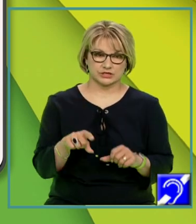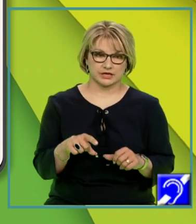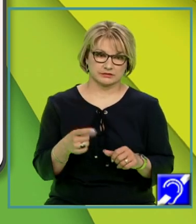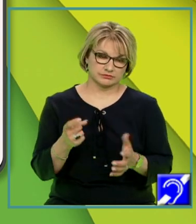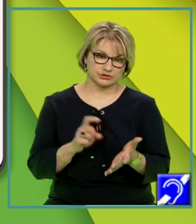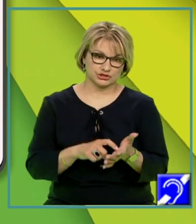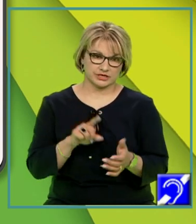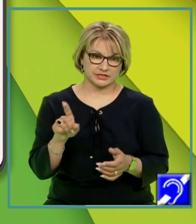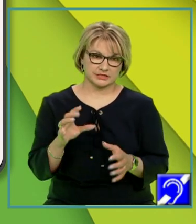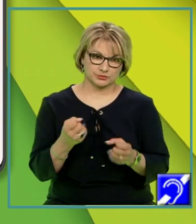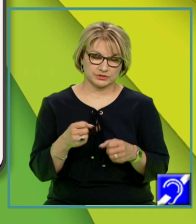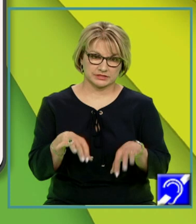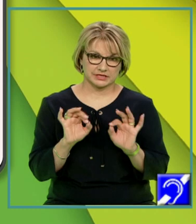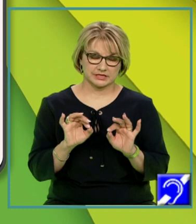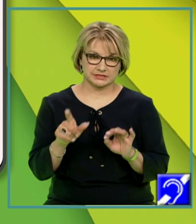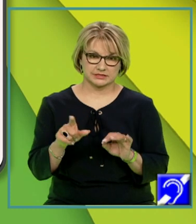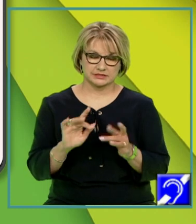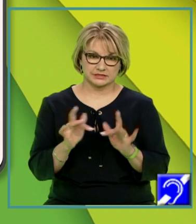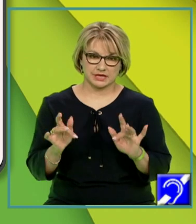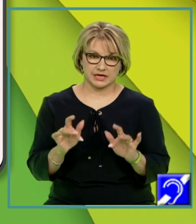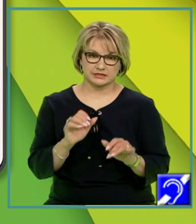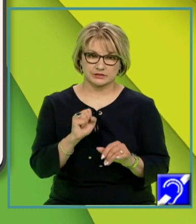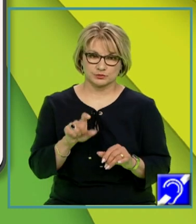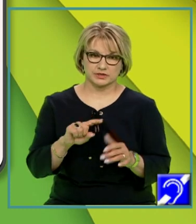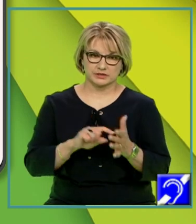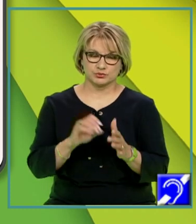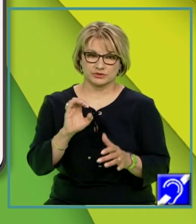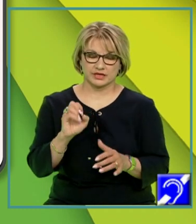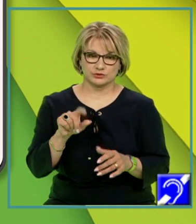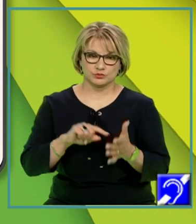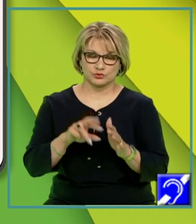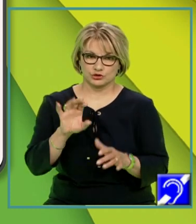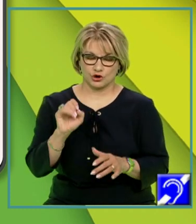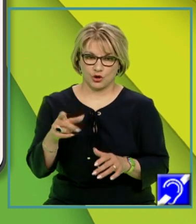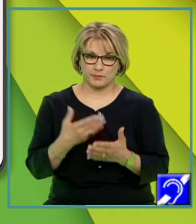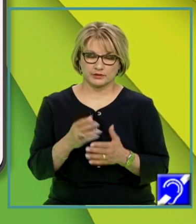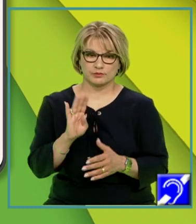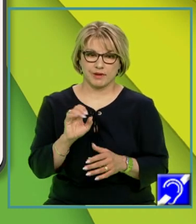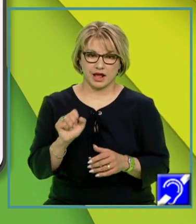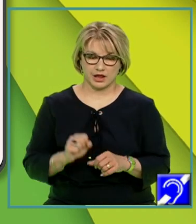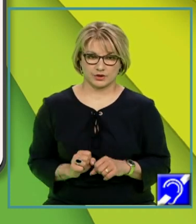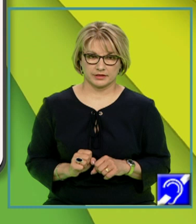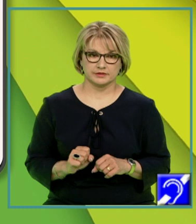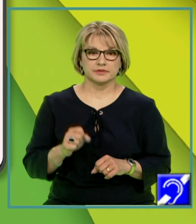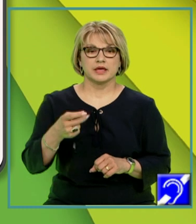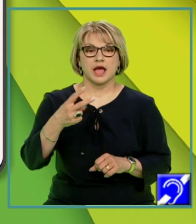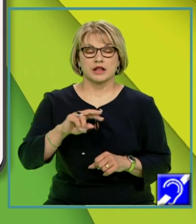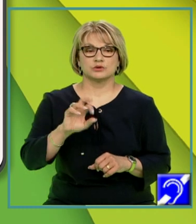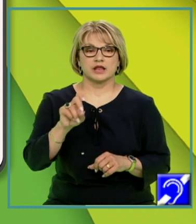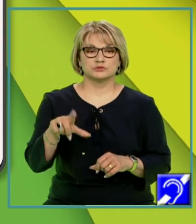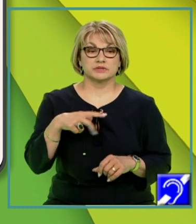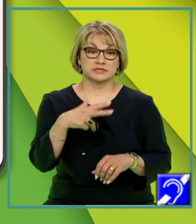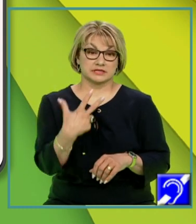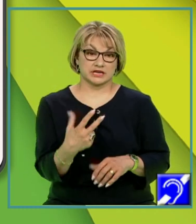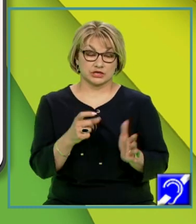cerințele pe care le puteți găsi pe site-ul subiecte.edu.ro la secțiunea bacalaureat. Avem de a face la subiectul al doilea cu trei